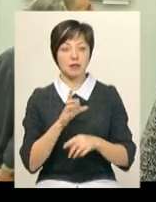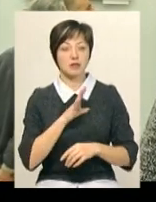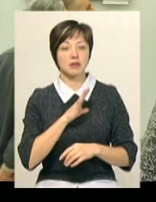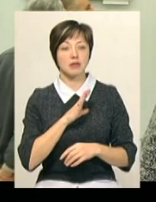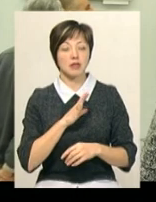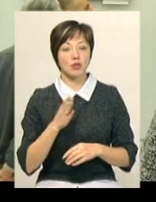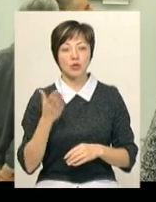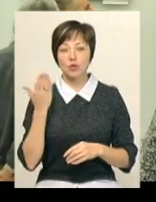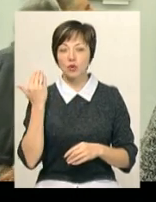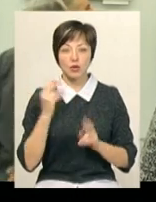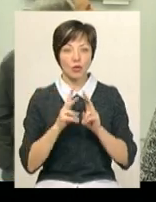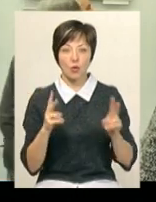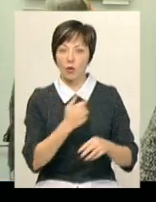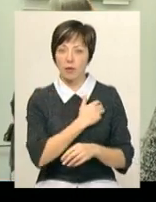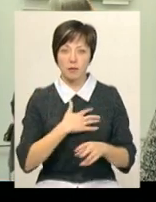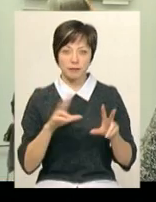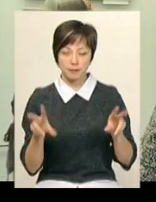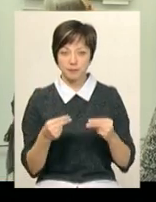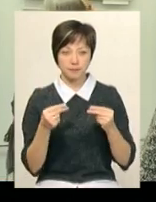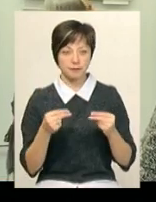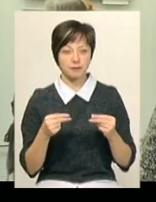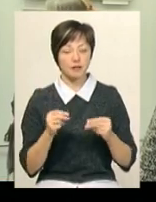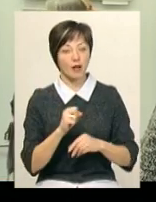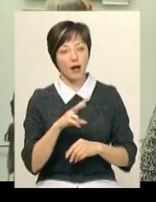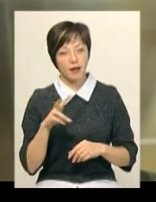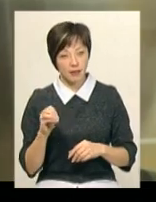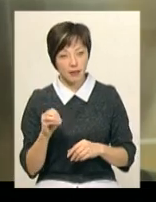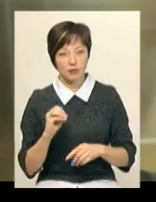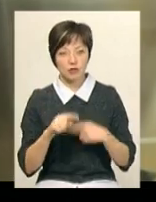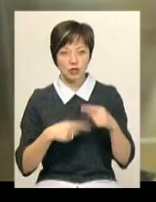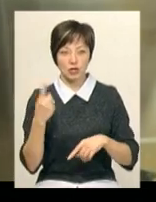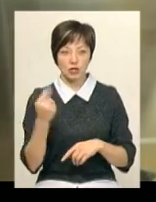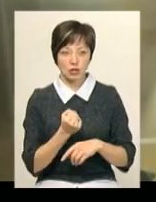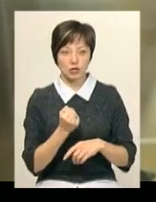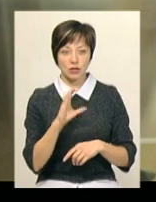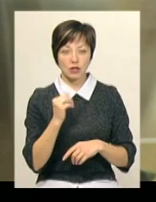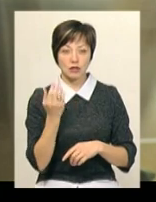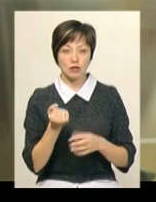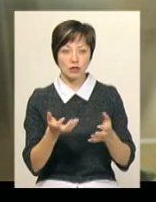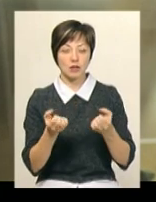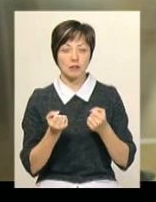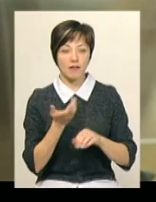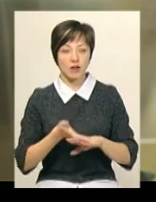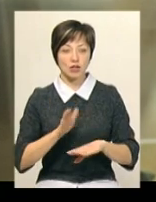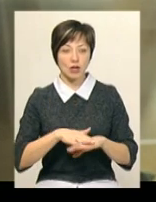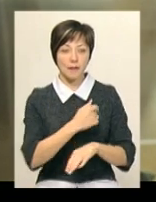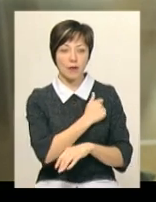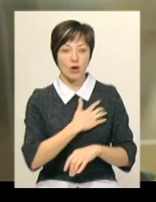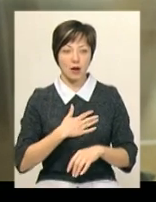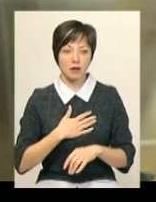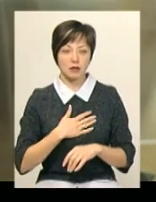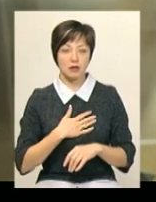Тоді нікого не поранило, всім пощастило. Але через тиждень буквально Олександр отримав дуже важке поранення.